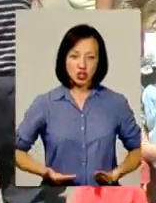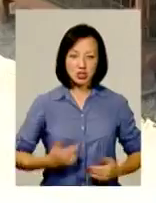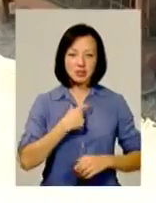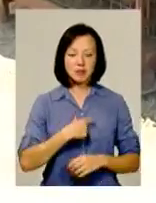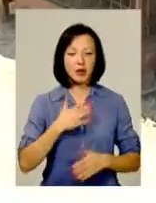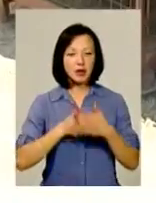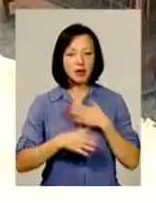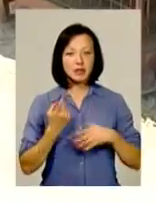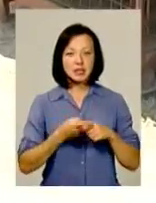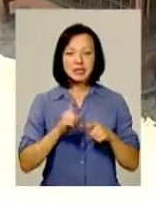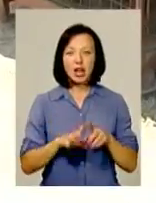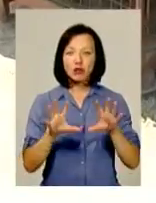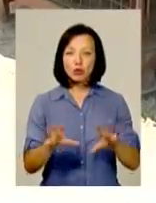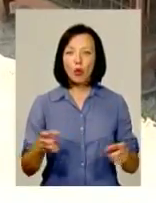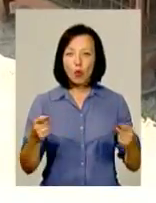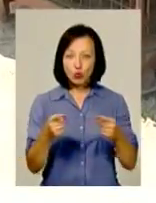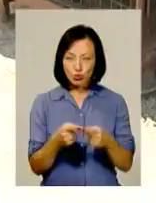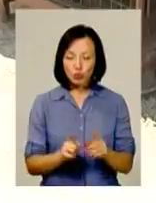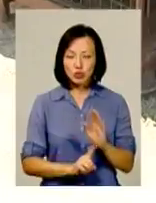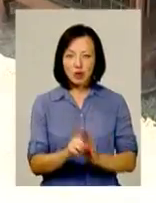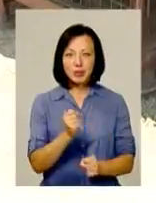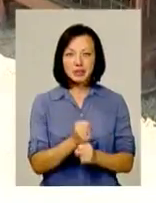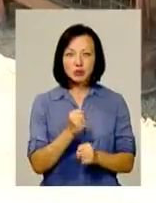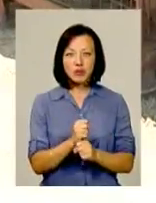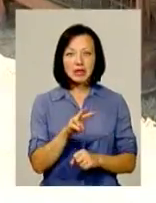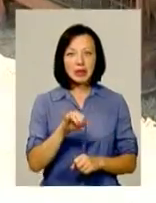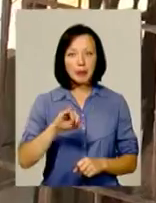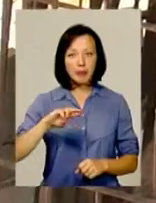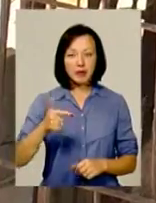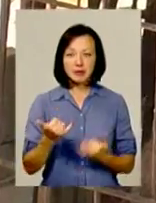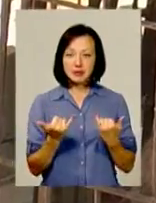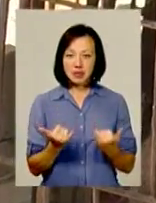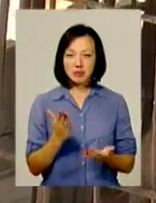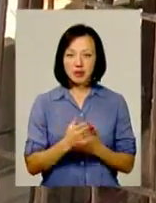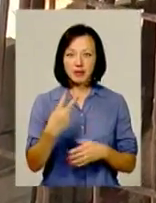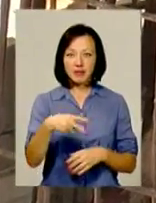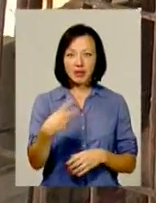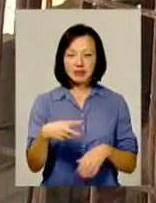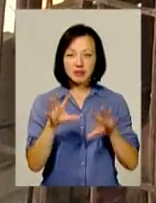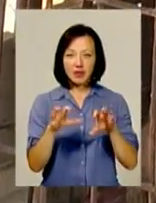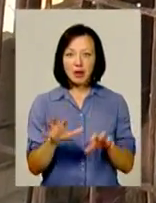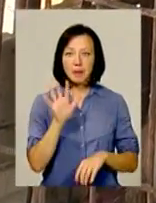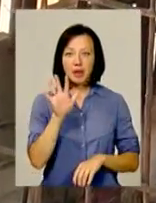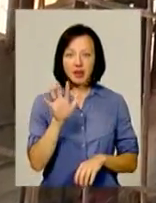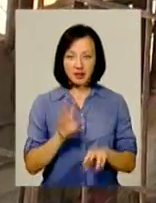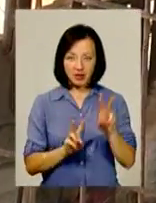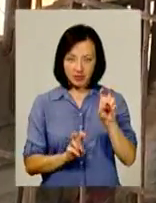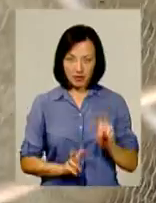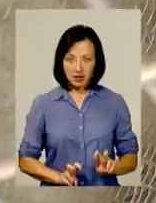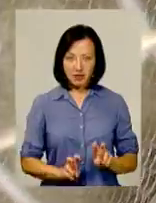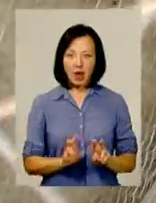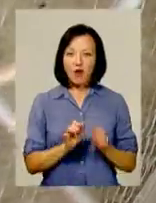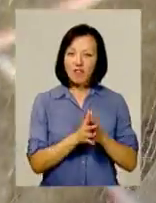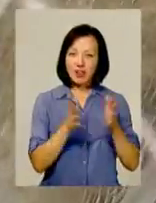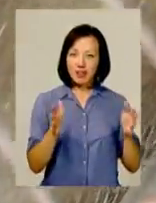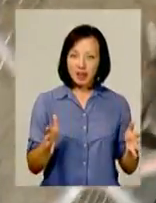радувався. Цей зоокуток повноцінно запрацював лише у липні. Наразі тут перебуває 20 тварин п'яти різних видів. Окрім великих